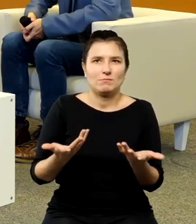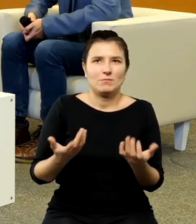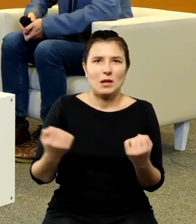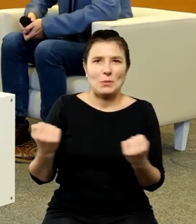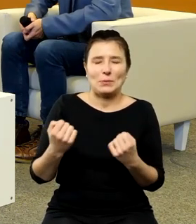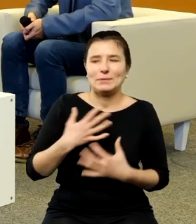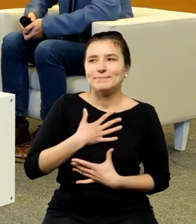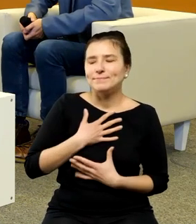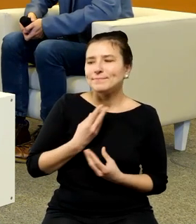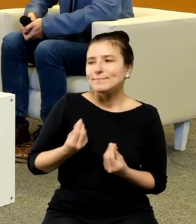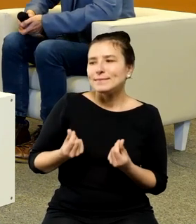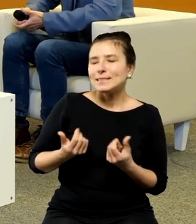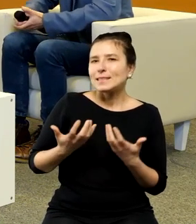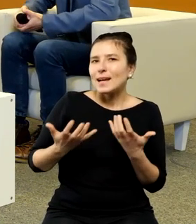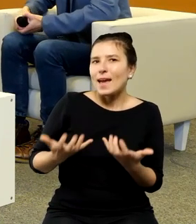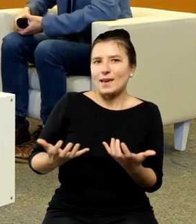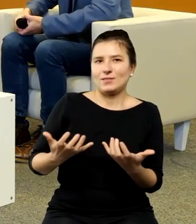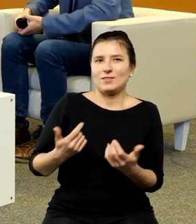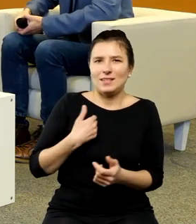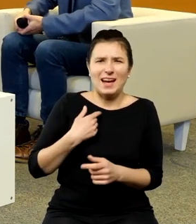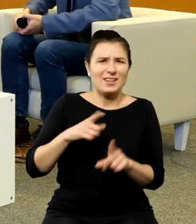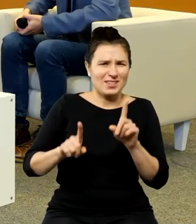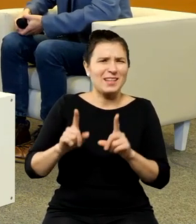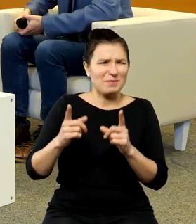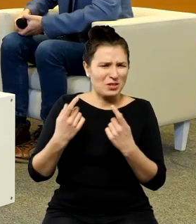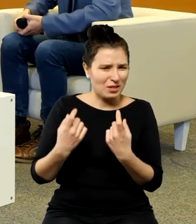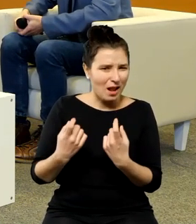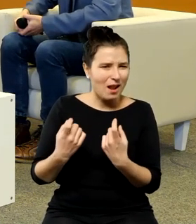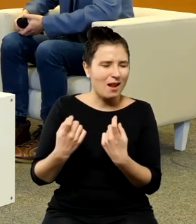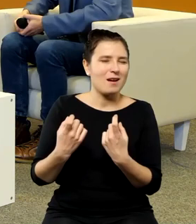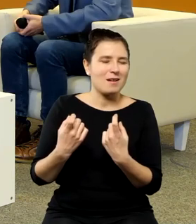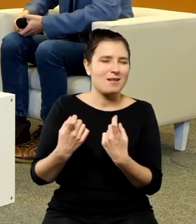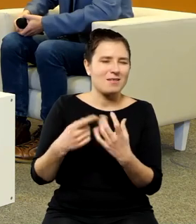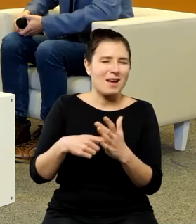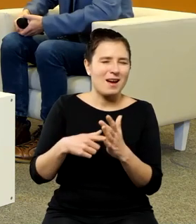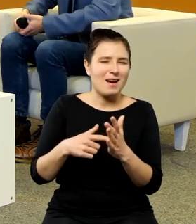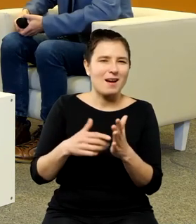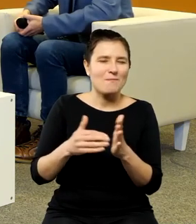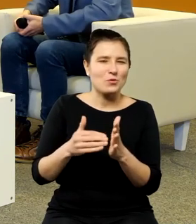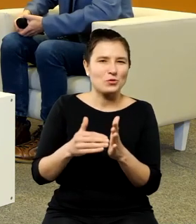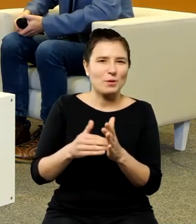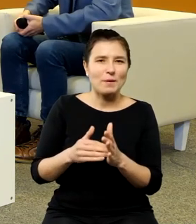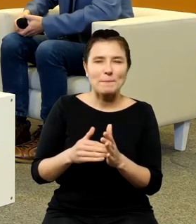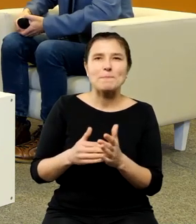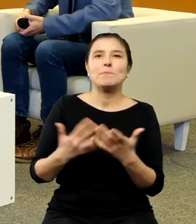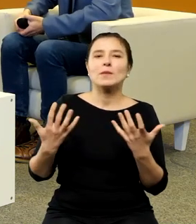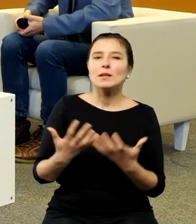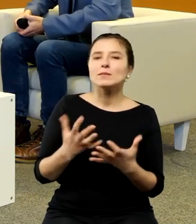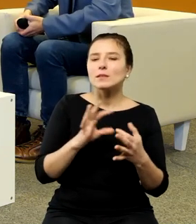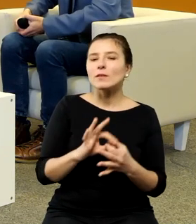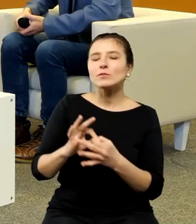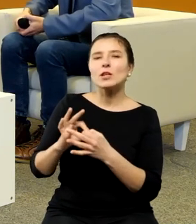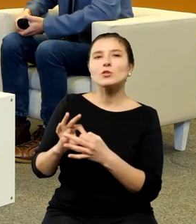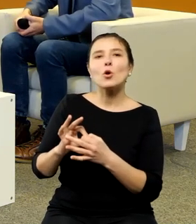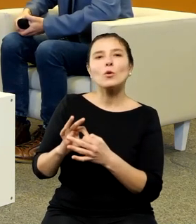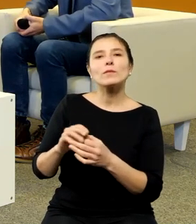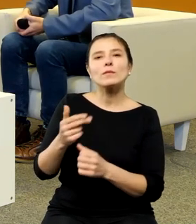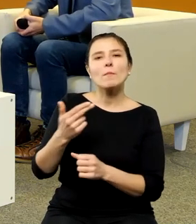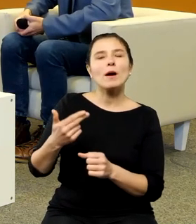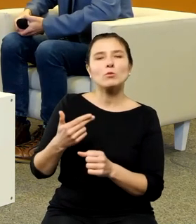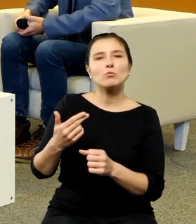jej ulegam czyli na przykład do tej kwestii polskości chciałem się najpierw odnieść w jakiś bardziej